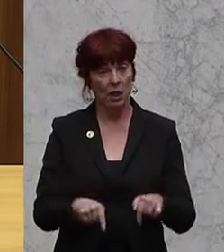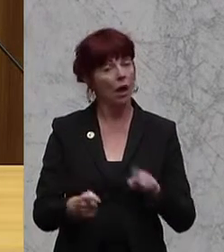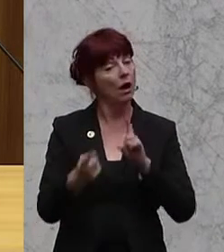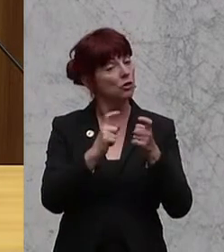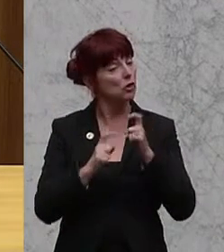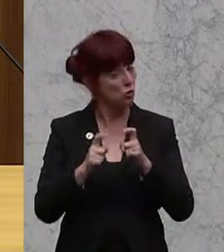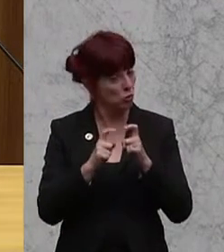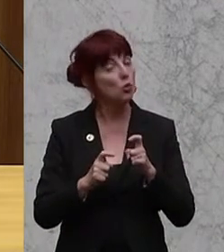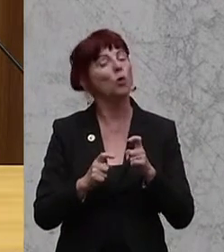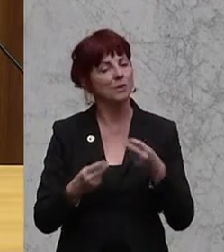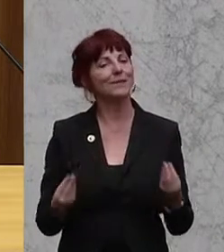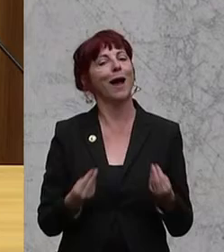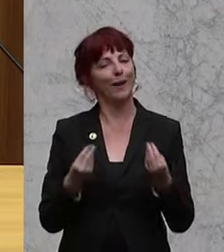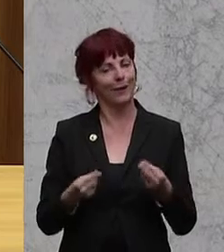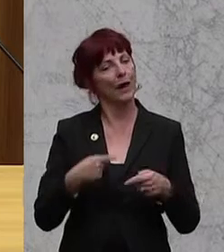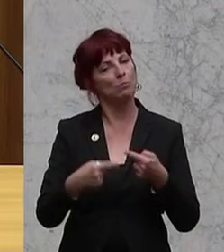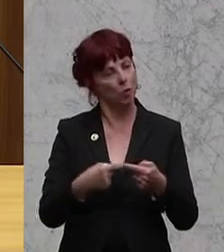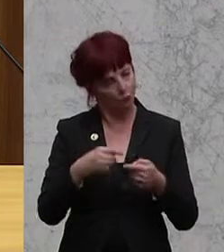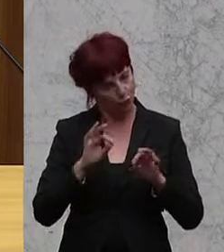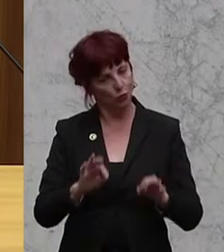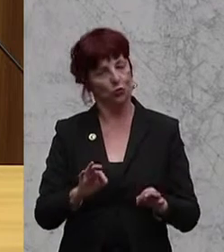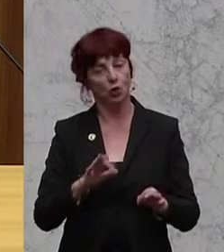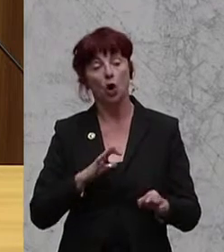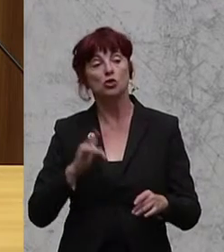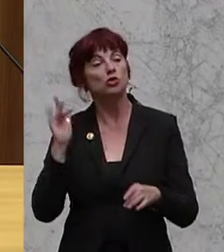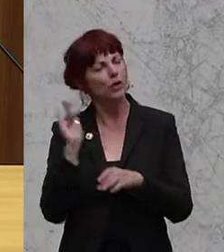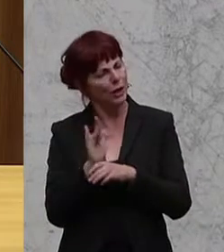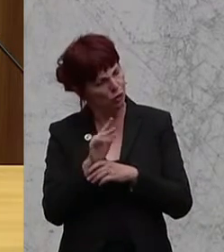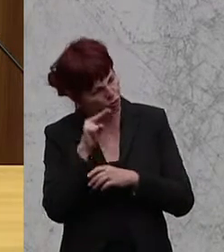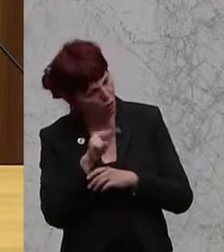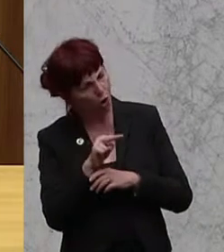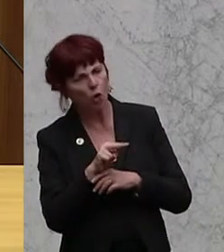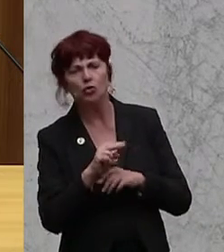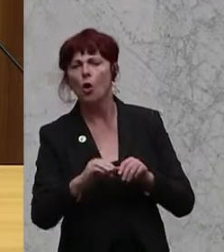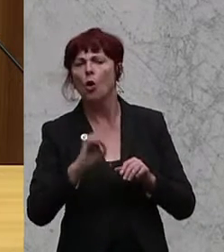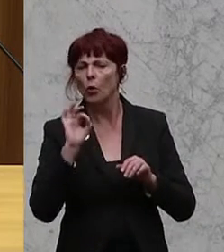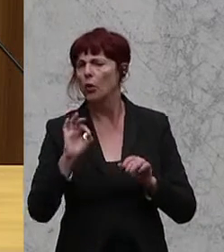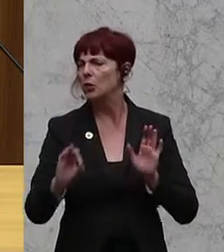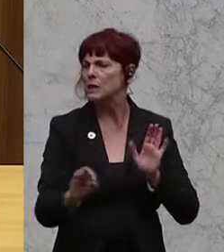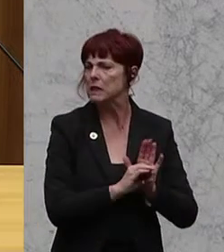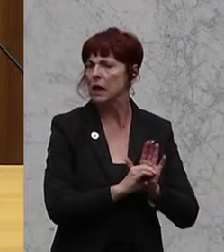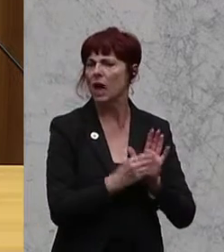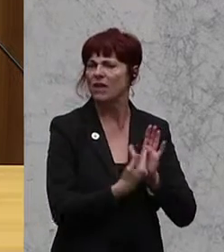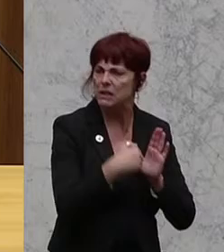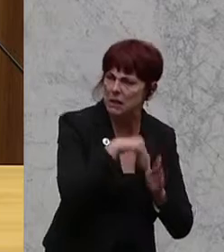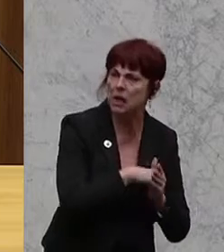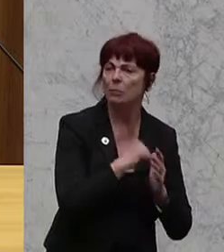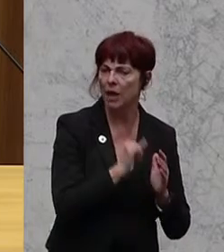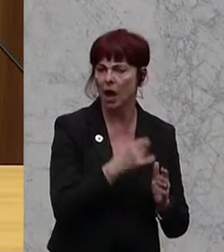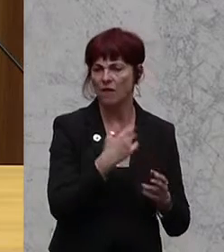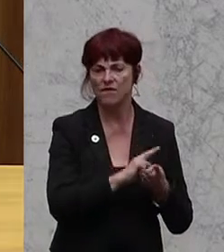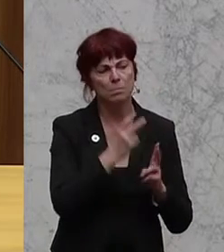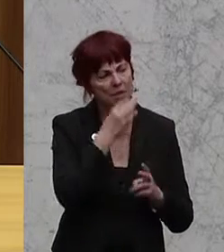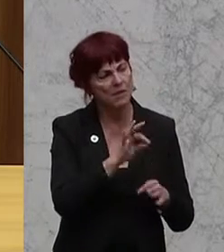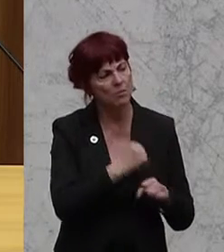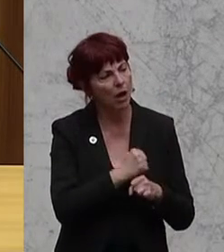Ja, ist wichtig, dass wir kritisch drauf schauen, was ist in diesem Gütesiegel drinnen. Wie können wir diese Gütesiegel verbessern? Aber es geht auch darum, die